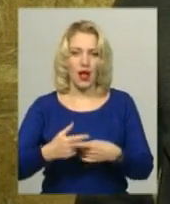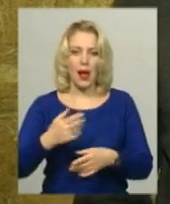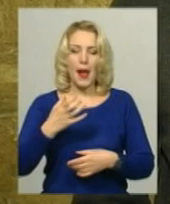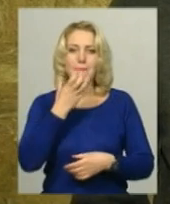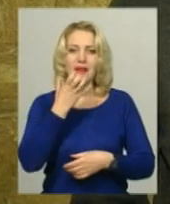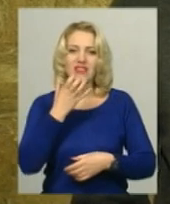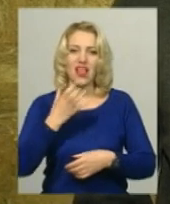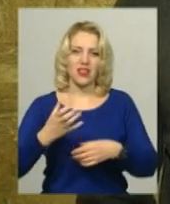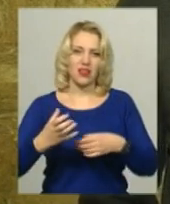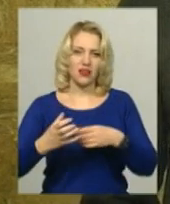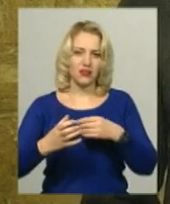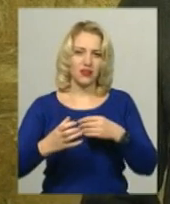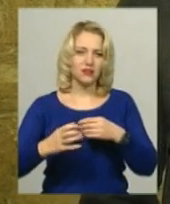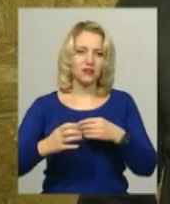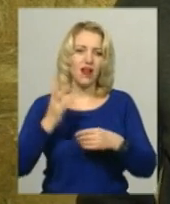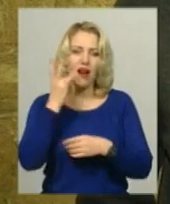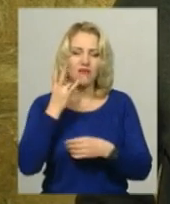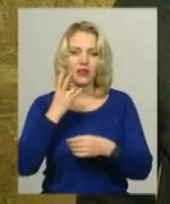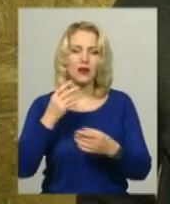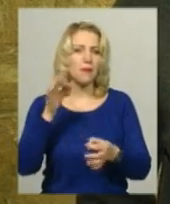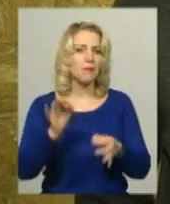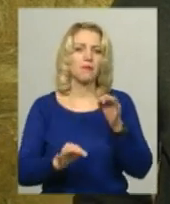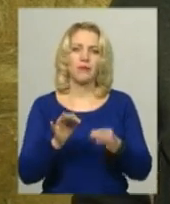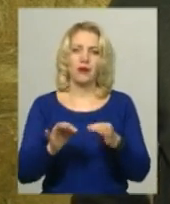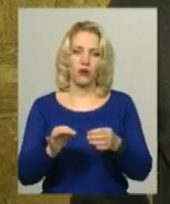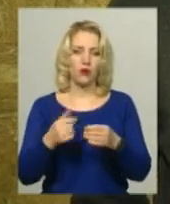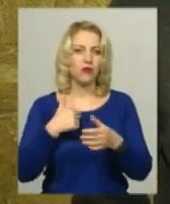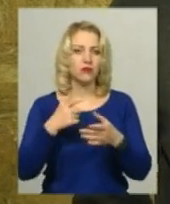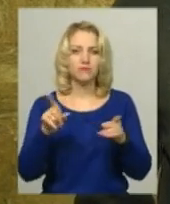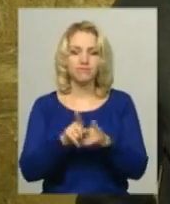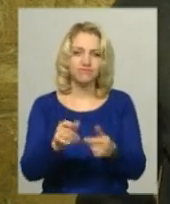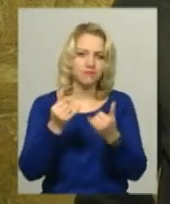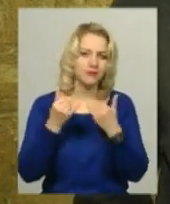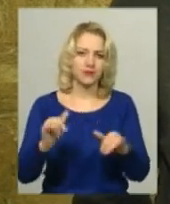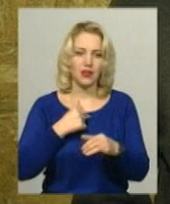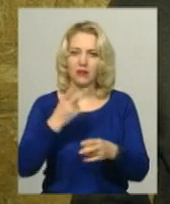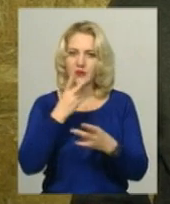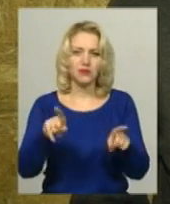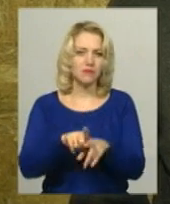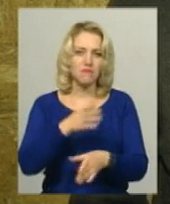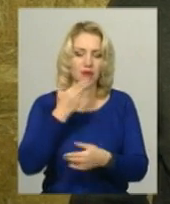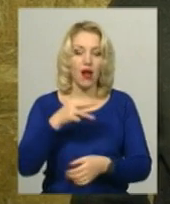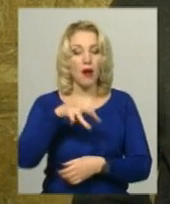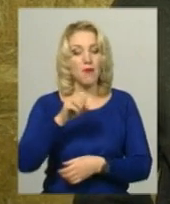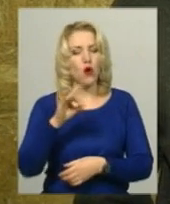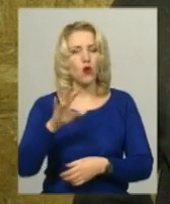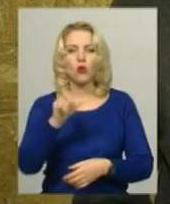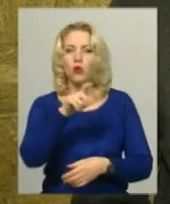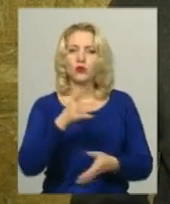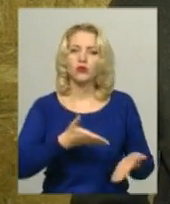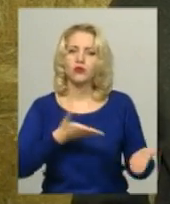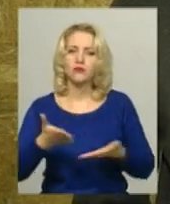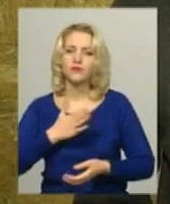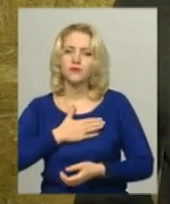природа, яку не бачили ми, напевно, за багато подорожів наших, Марокко гостинність дуже